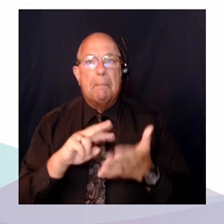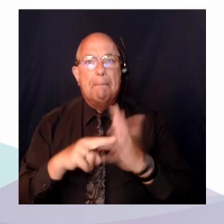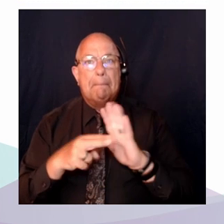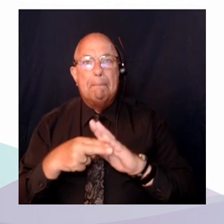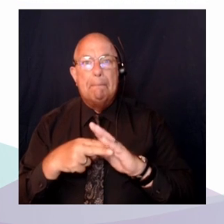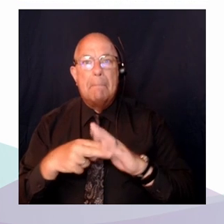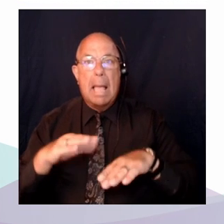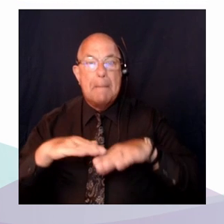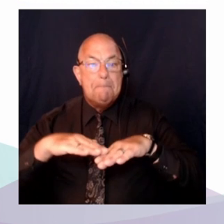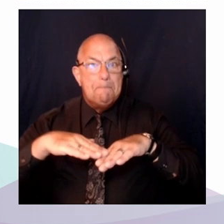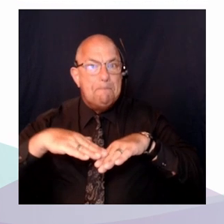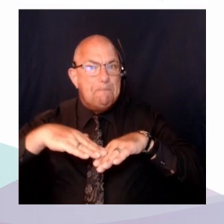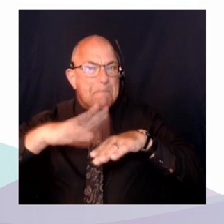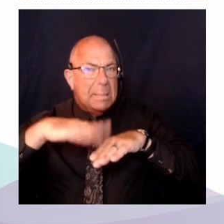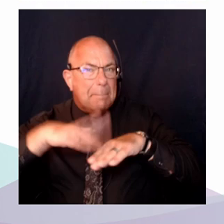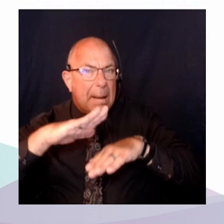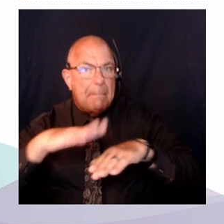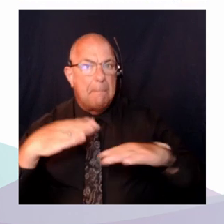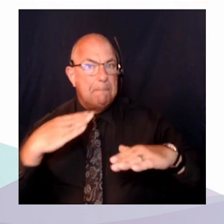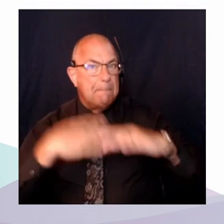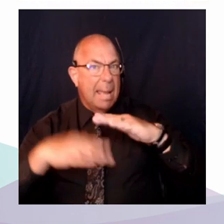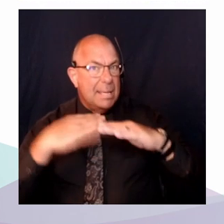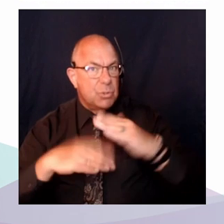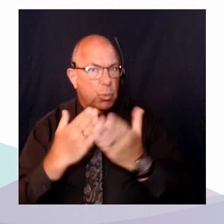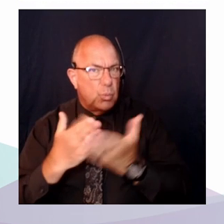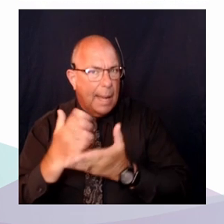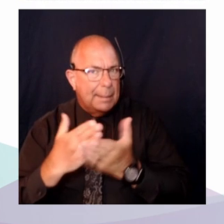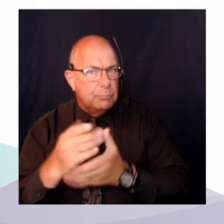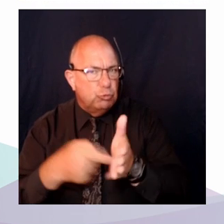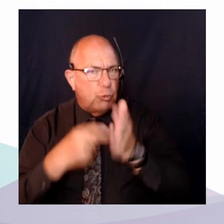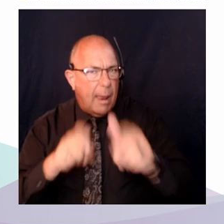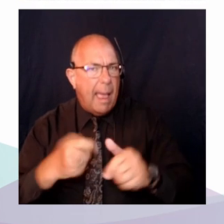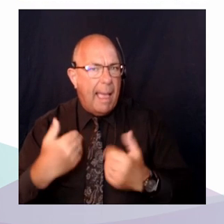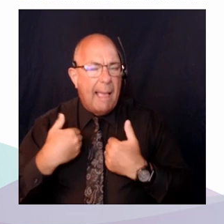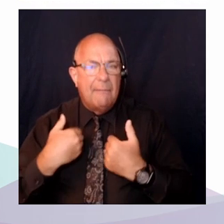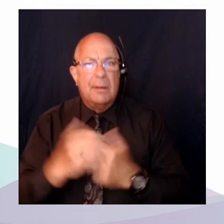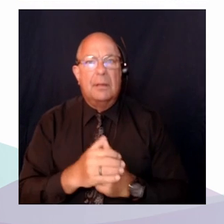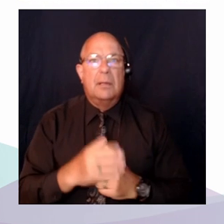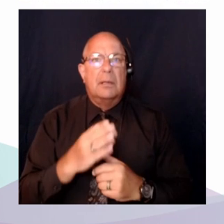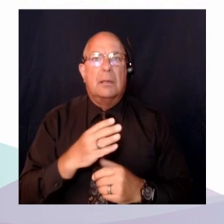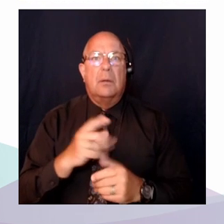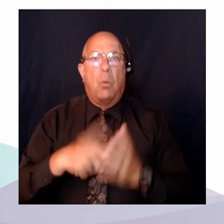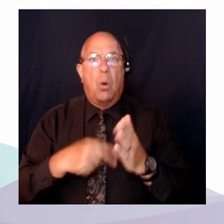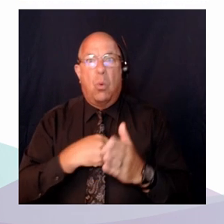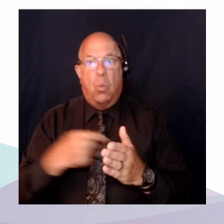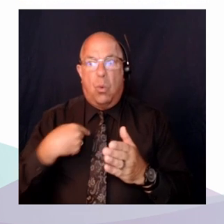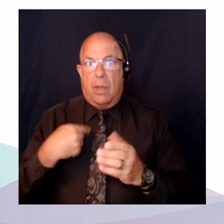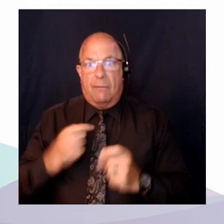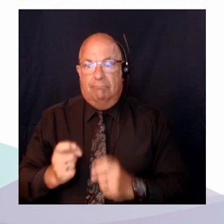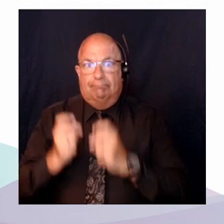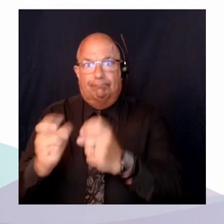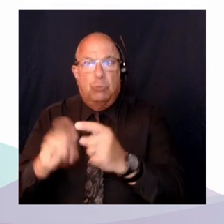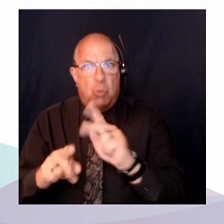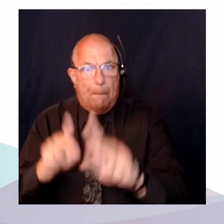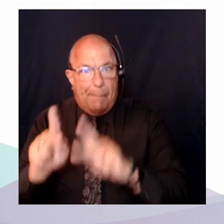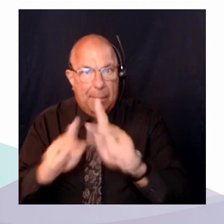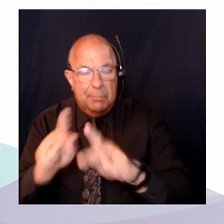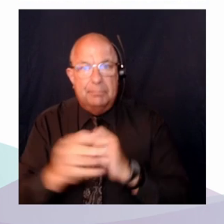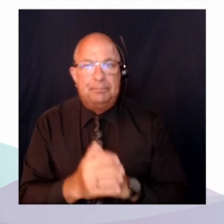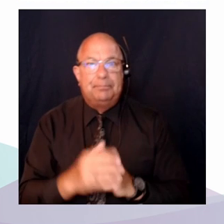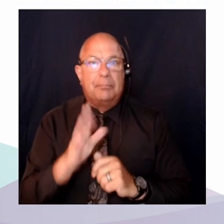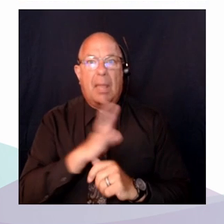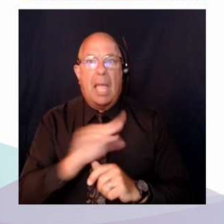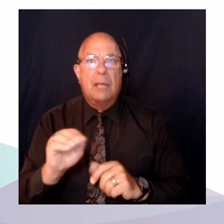besoins des personnes les plus vulnérables et, enfin, à l'obligation de non-discrimination. Ce pacte impose également des